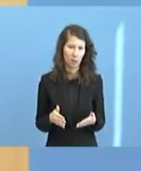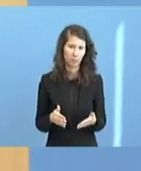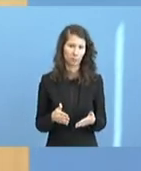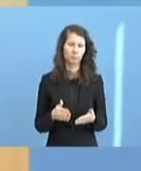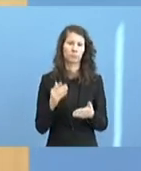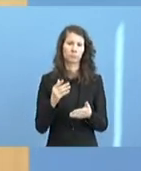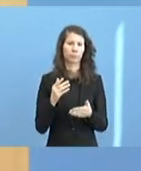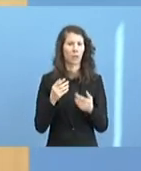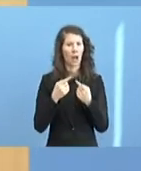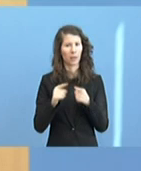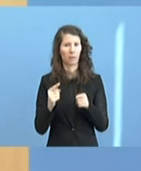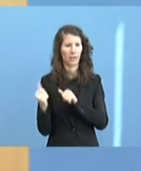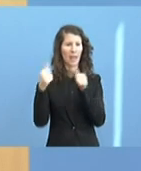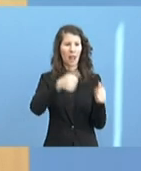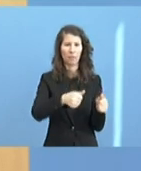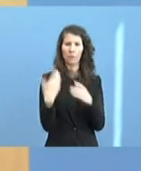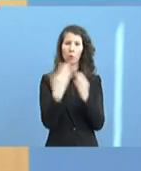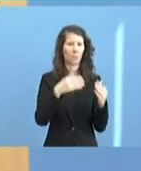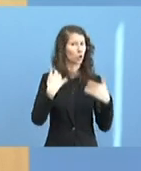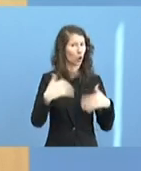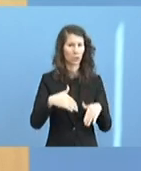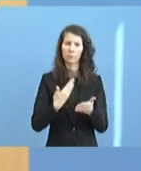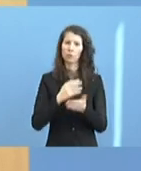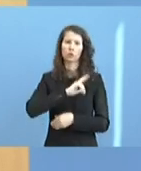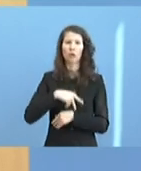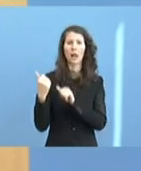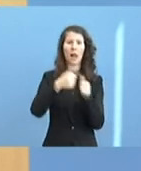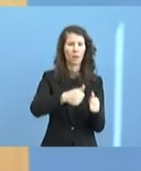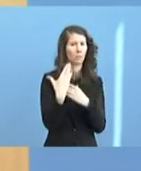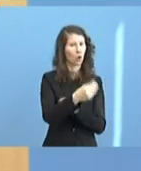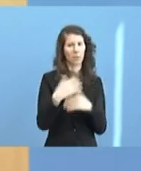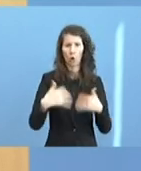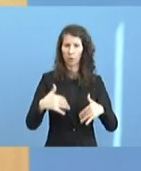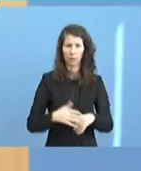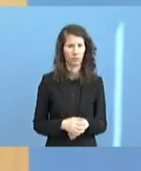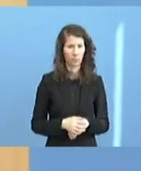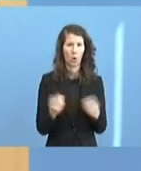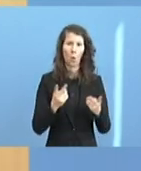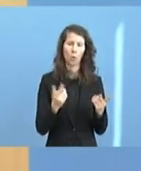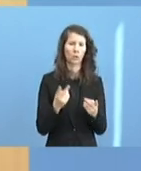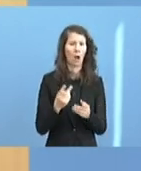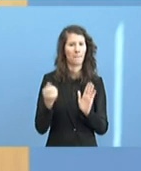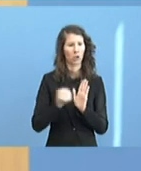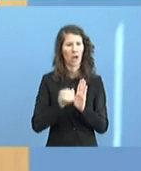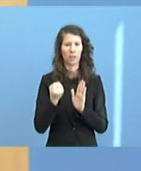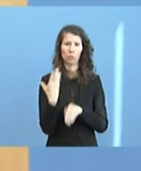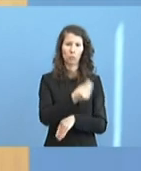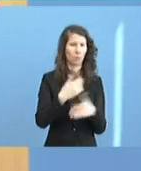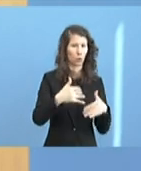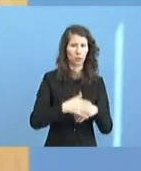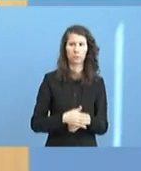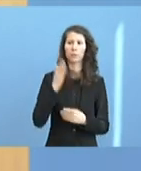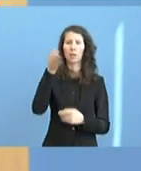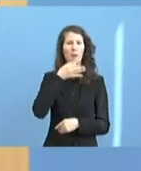soziale Hilfen noch nicht zur Verfügung stehen oder ähnliche Mitteilungen oder Bescheinigungen. Nachfrage nur, wie kann man verhindern, dass das